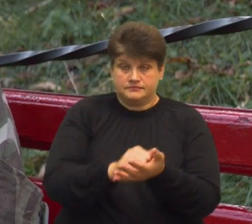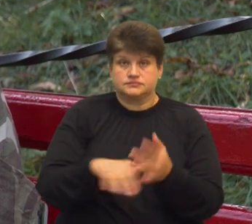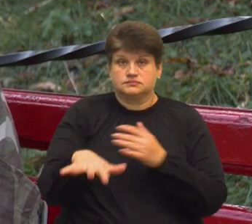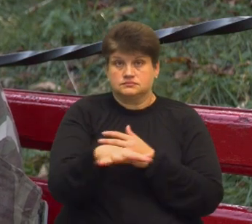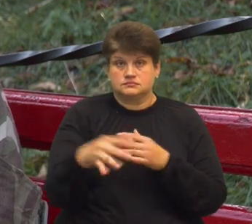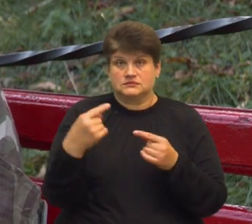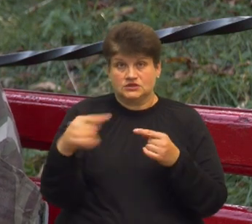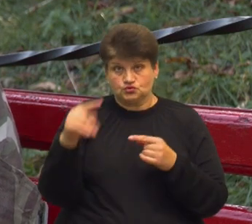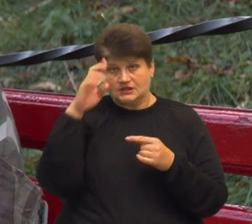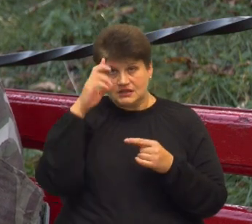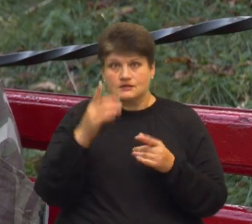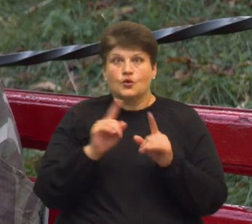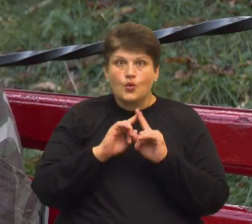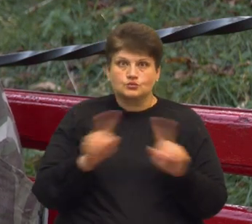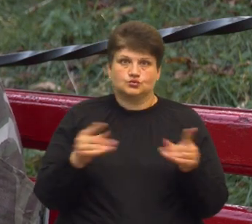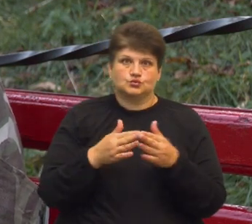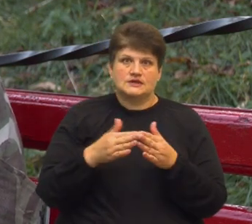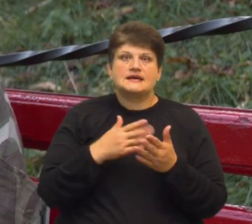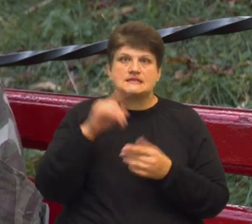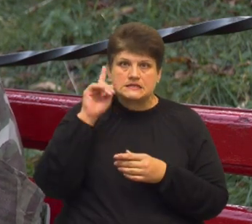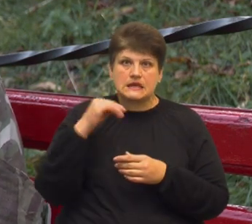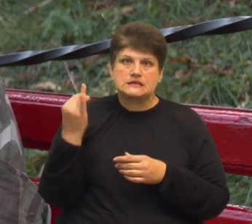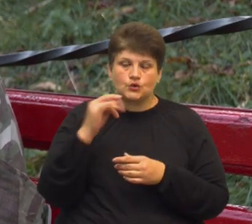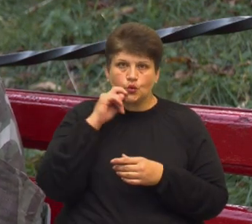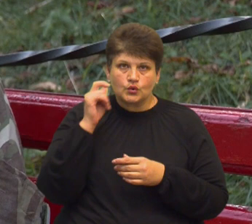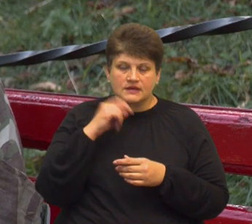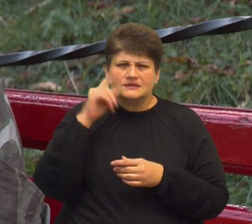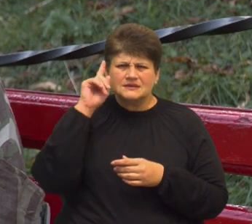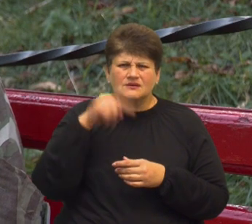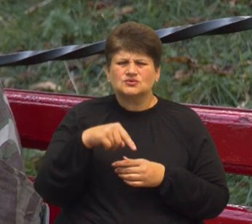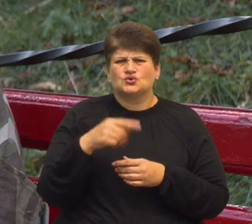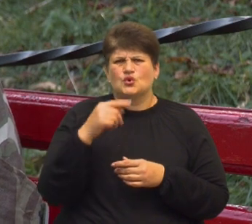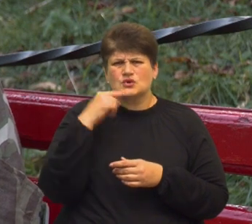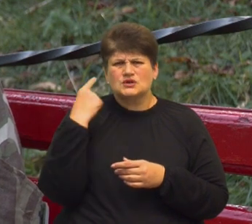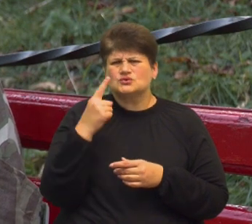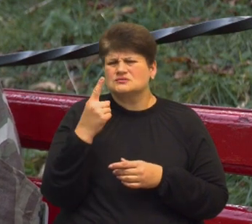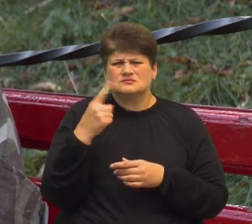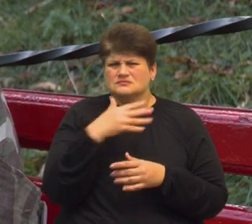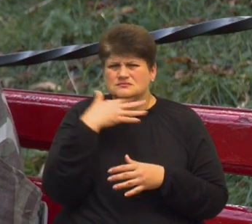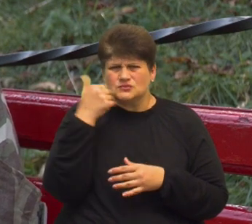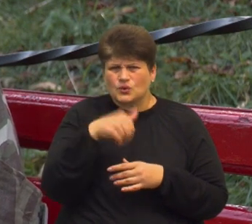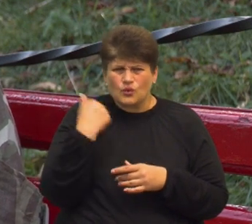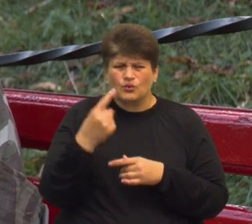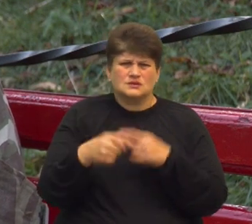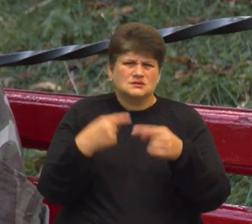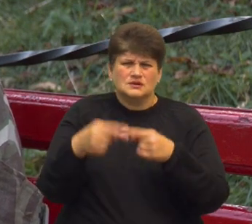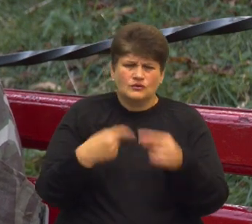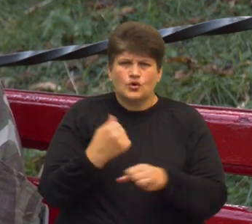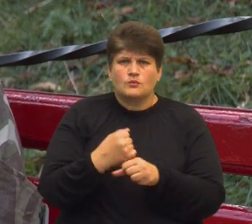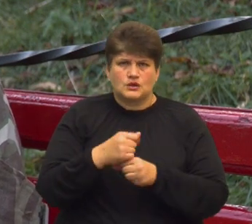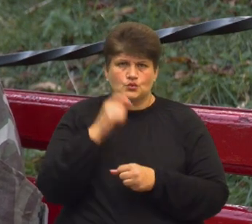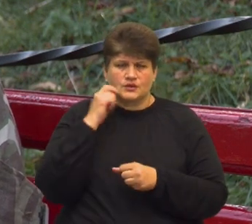сусід. Я знаю історію України, мені відомо, що росіяни сотні років робили з українцями, і я думав, що вони зупиняться,